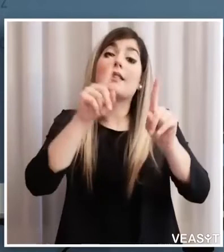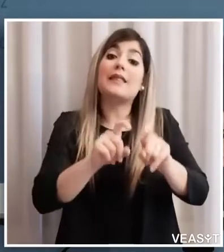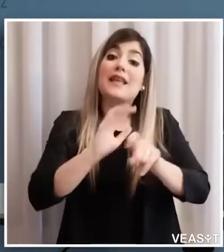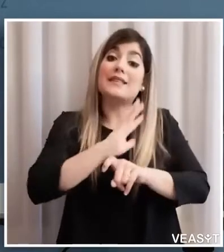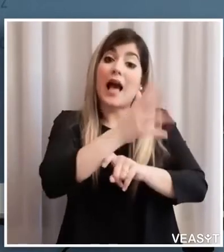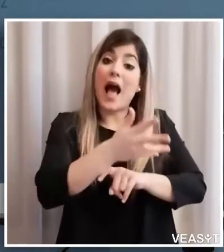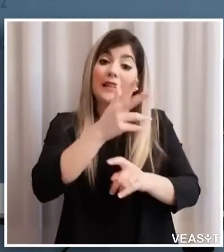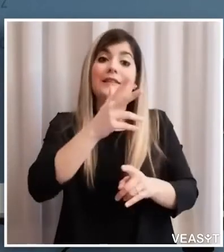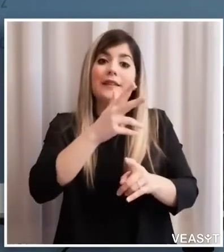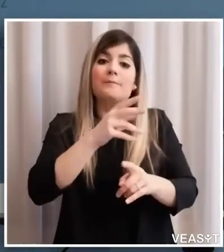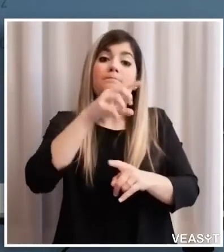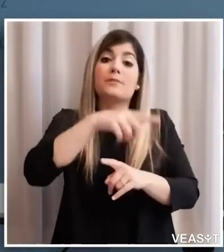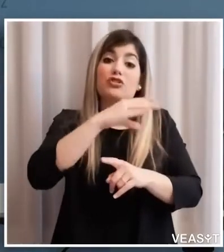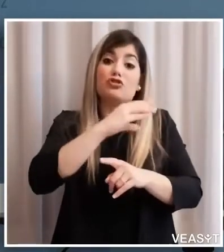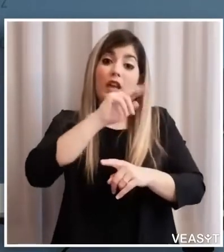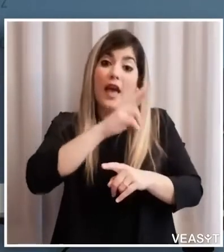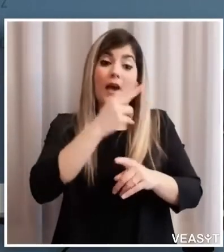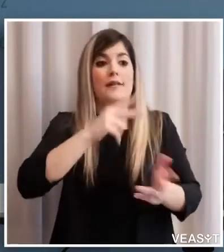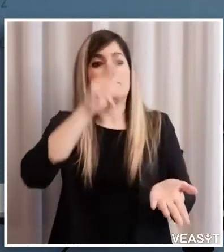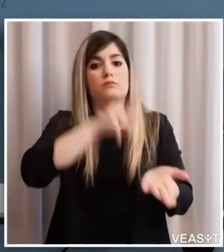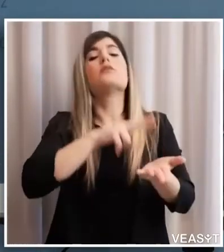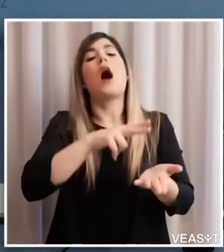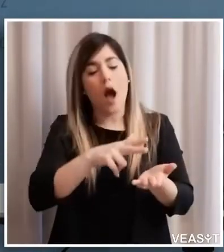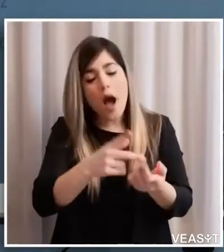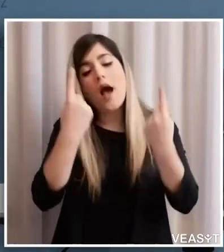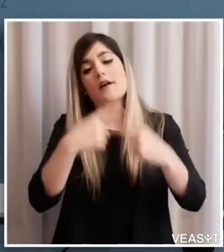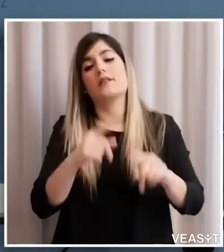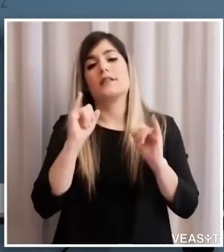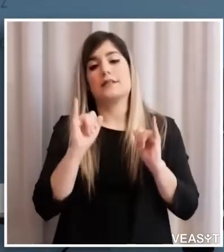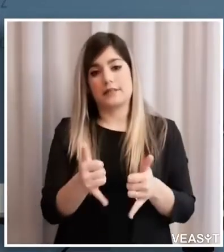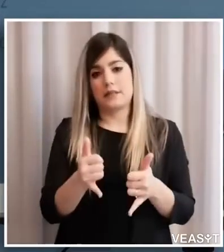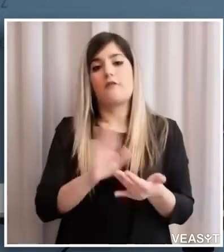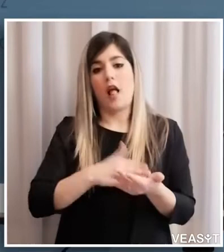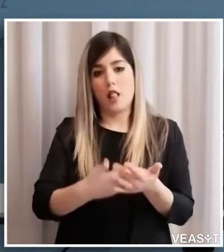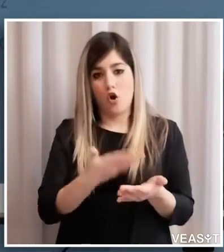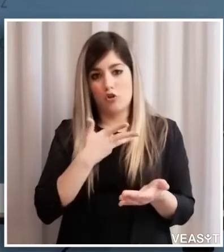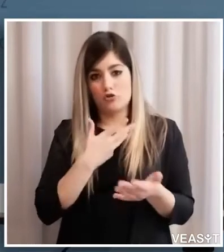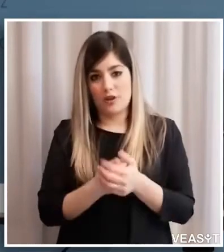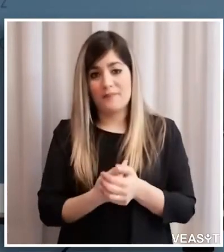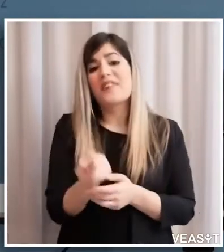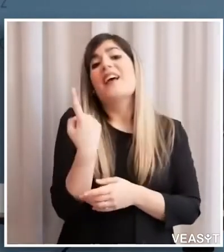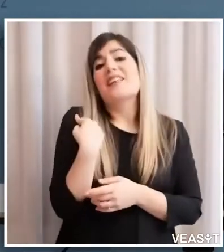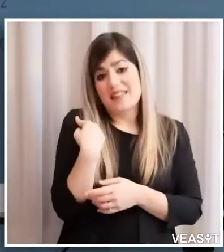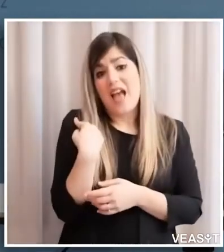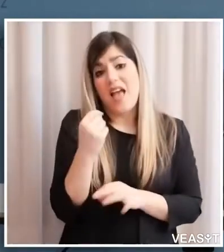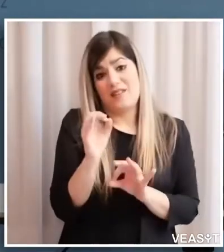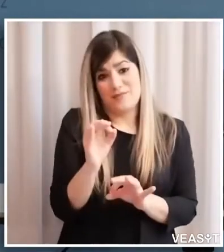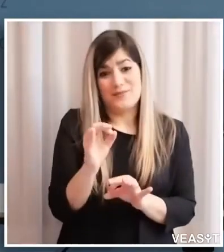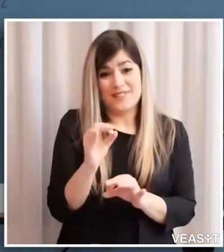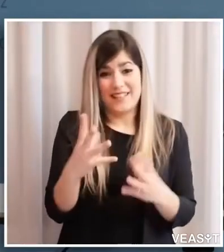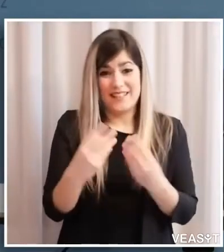PCR ieri abbiamo rappresentato nella conferenza stampa proprio qui con la dottoressa primaria dottoressa Dagmar Reghele